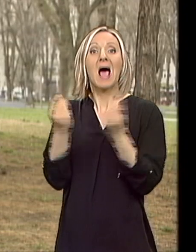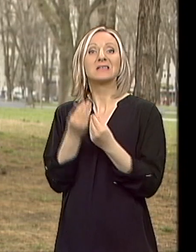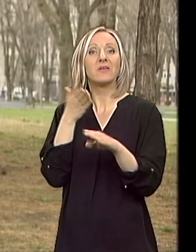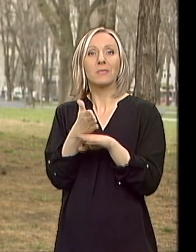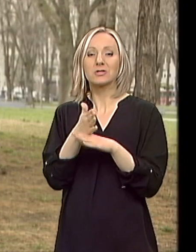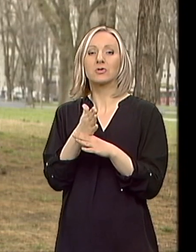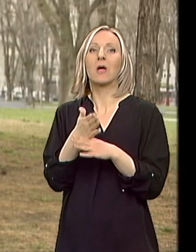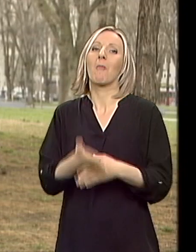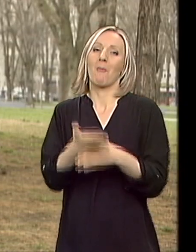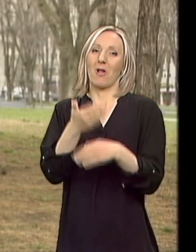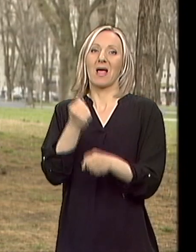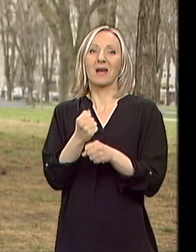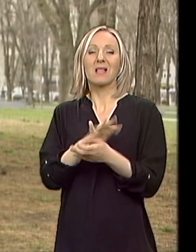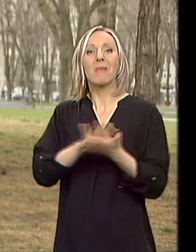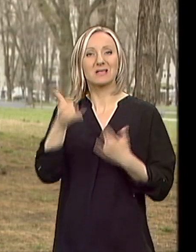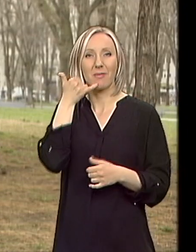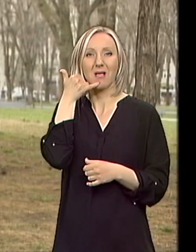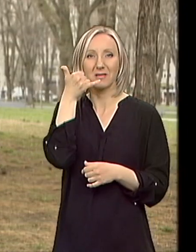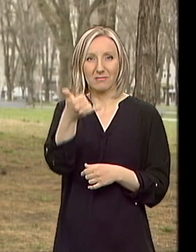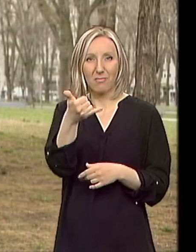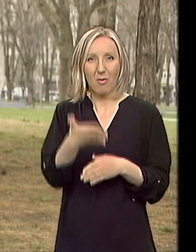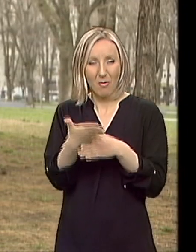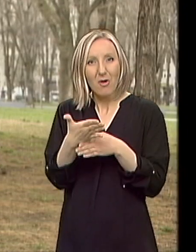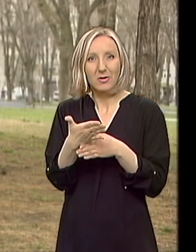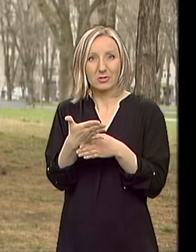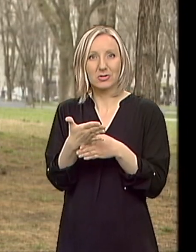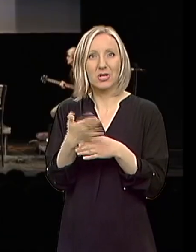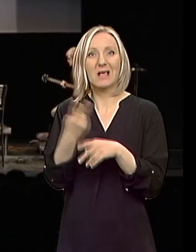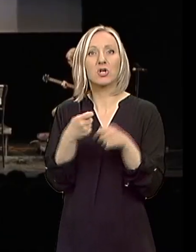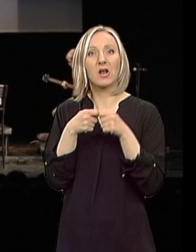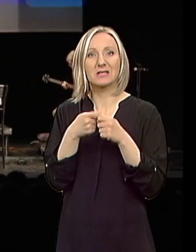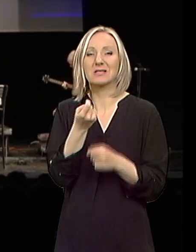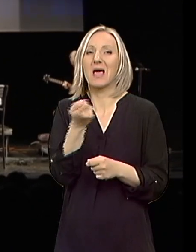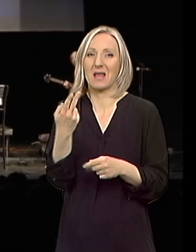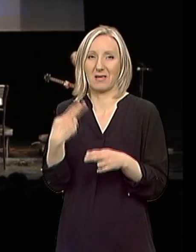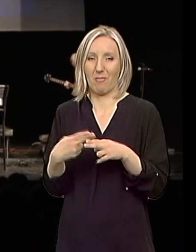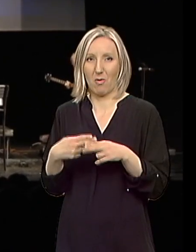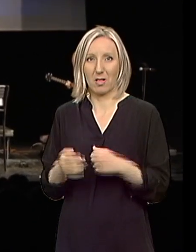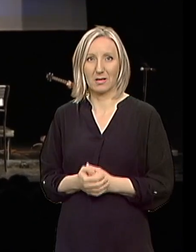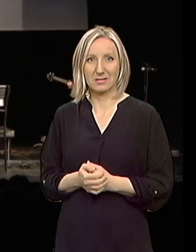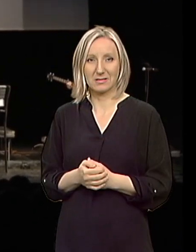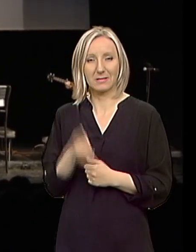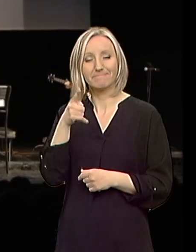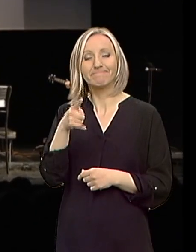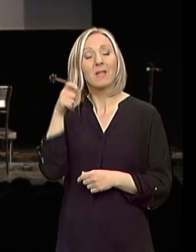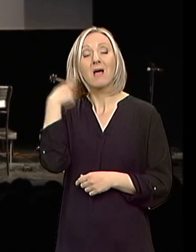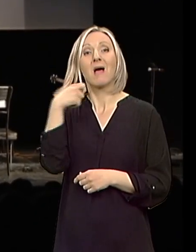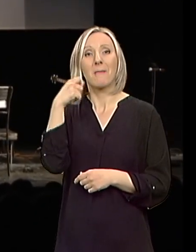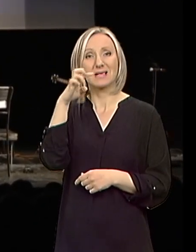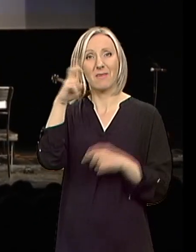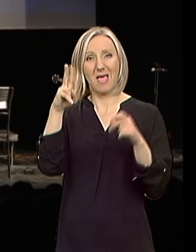pomoći nacionalne organizacije za redke bolesti. Igrat veće, ja već stalazim se,